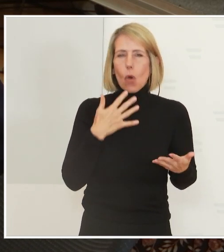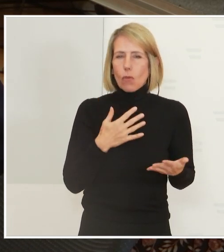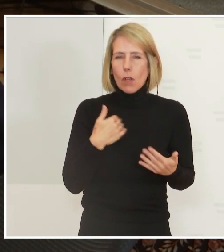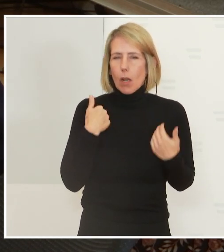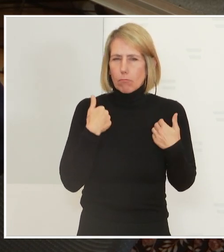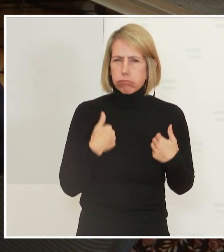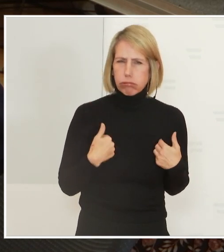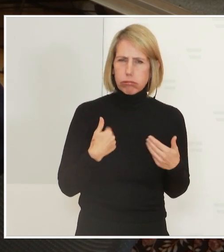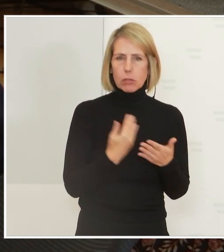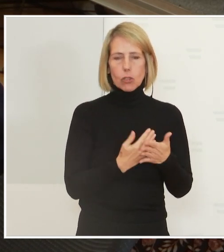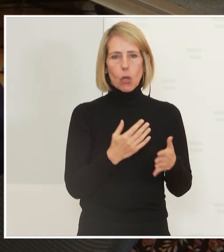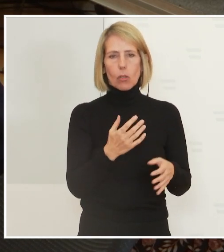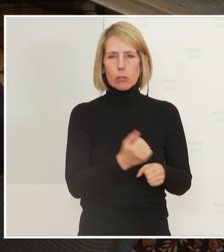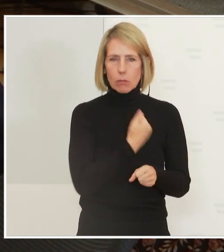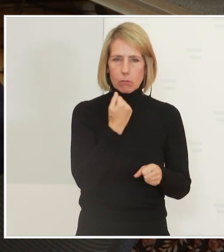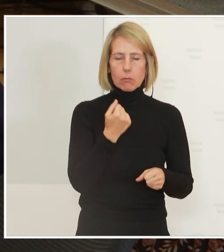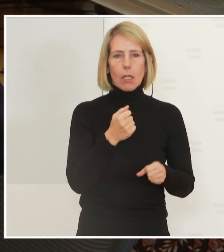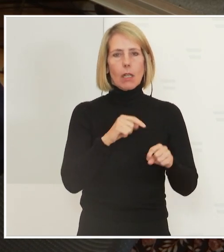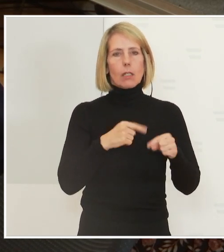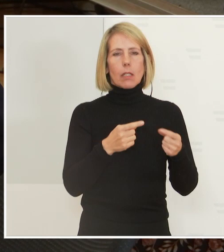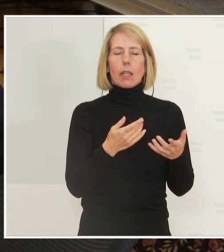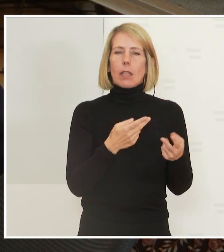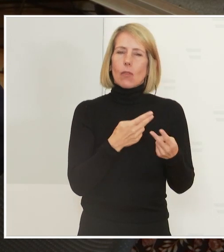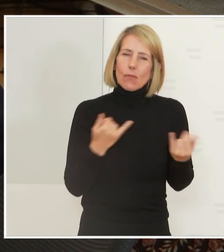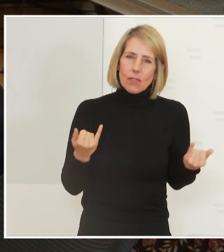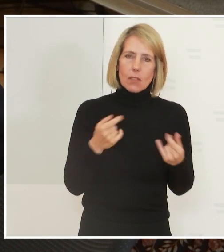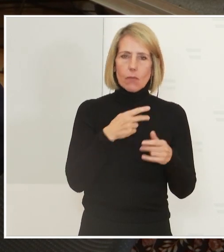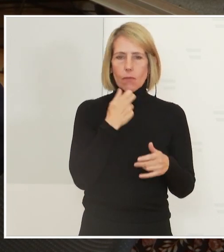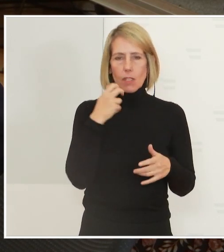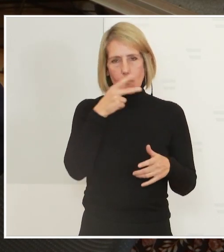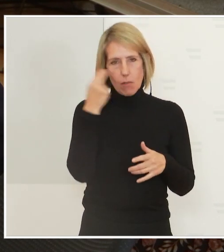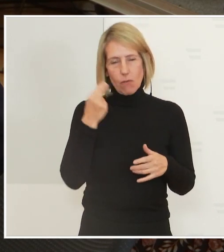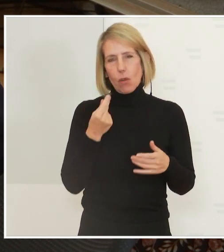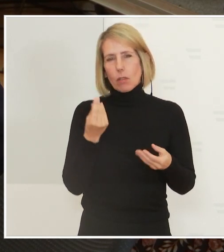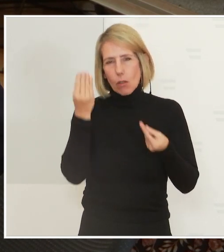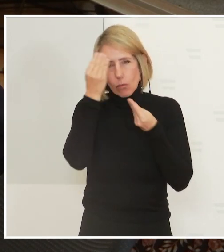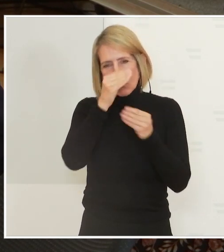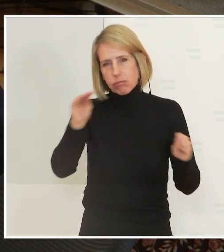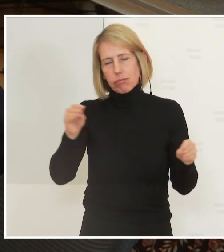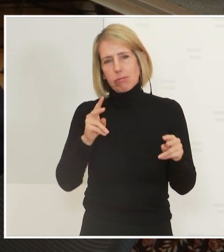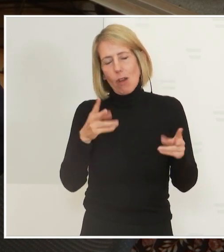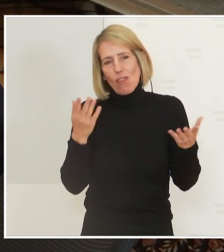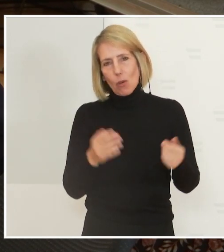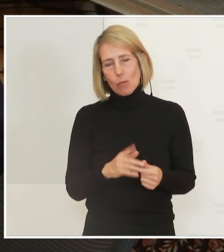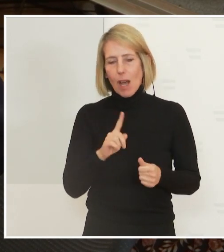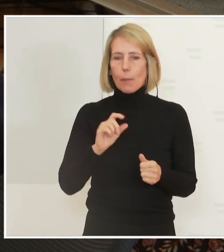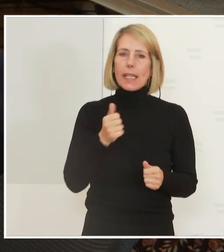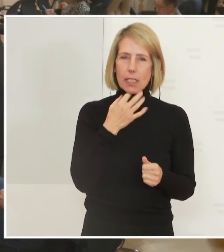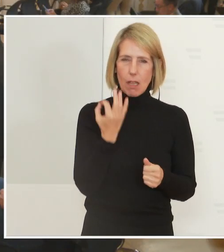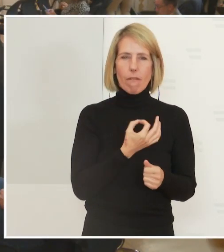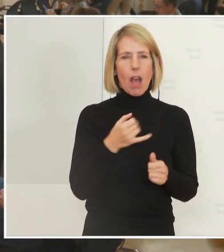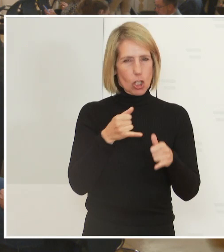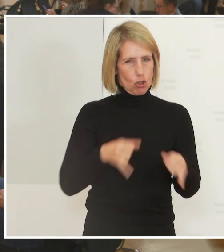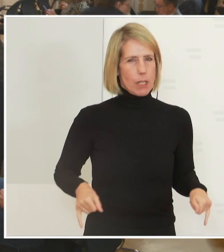haben, um da hinzukommen. Ja, wie will man da die Bevölkerung mitnehmen? Das wären die Fragen, aber zuerst bitte Skifahren. Ja,